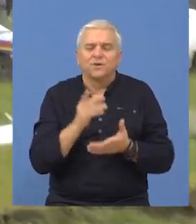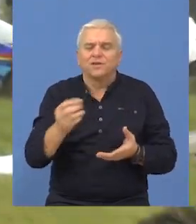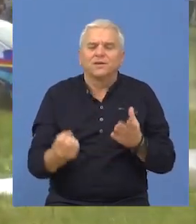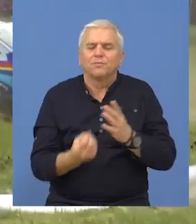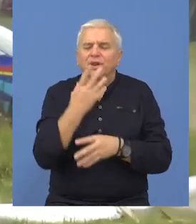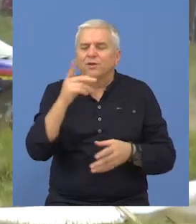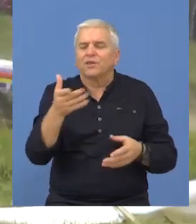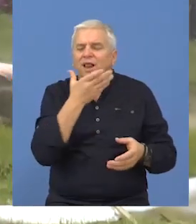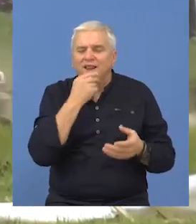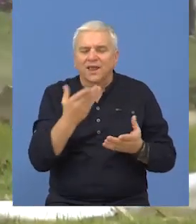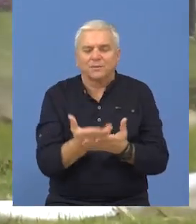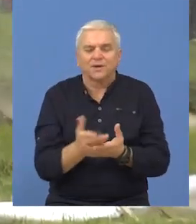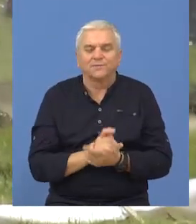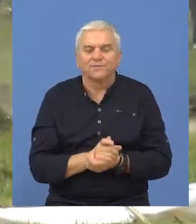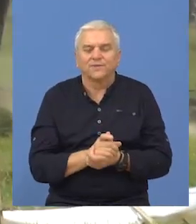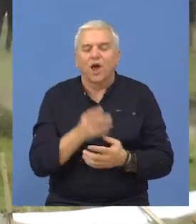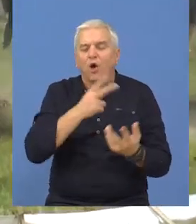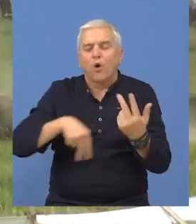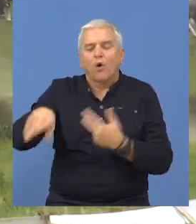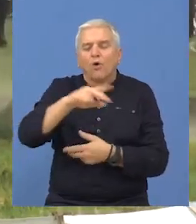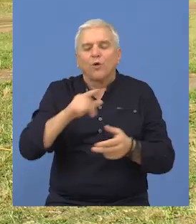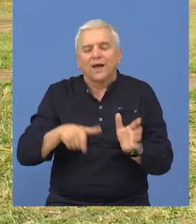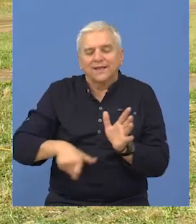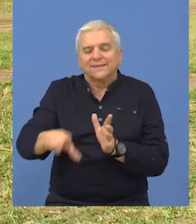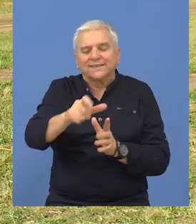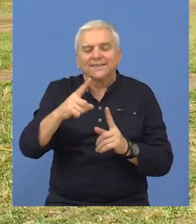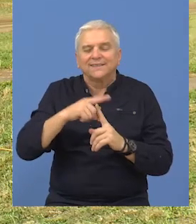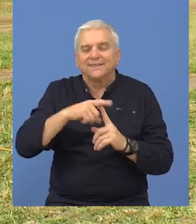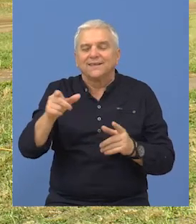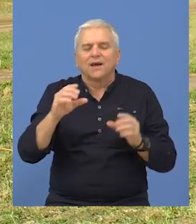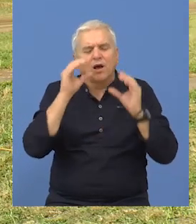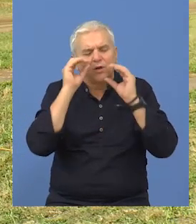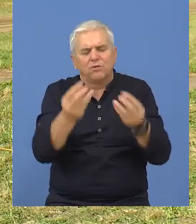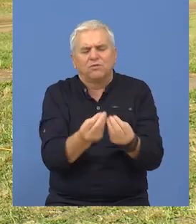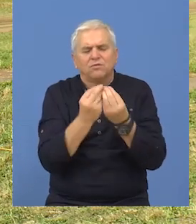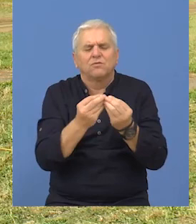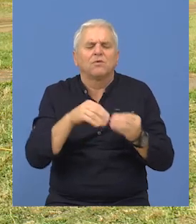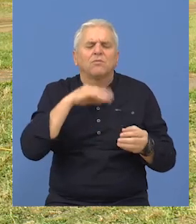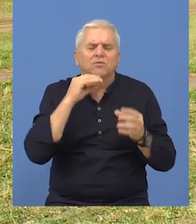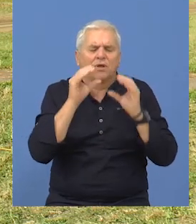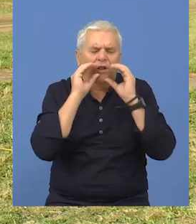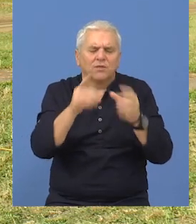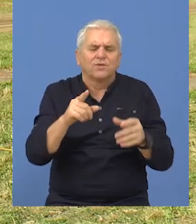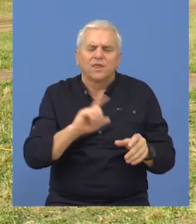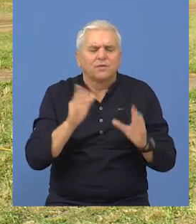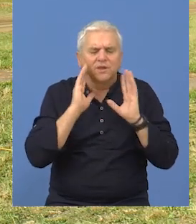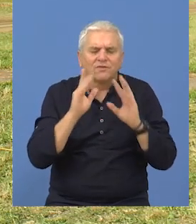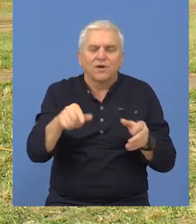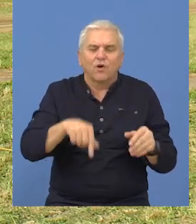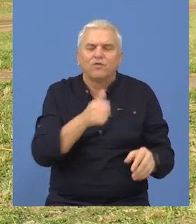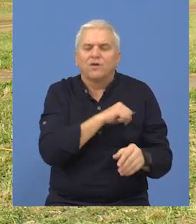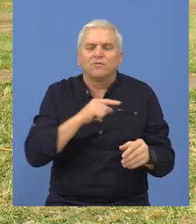prirodni okolina Tisa, publike u nevjerovatnom broju što